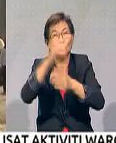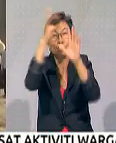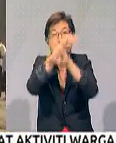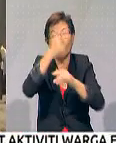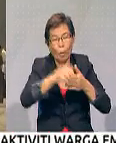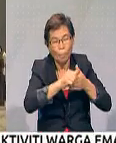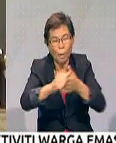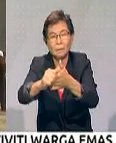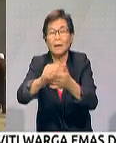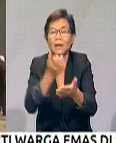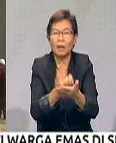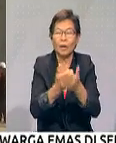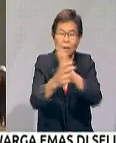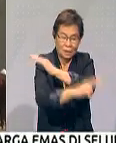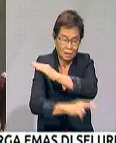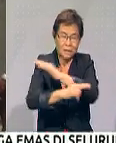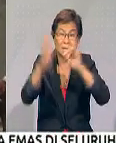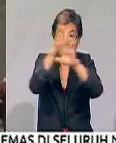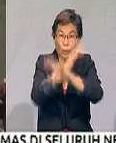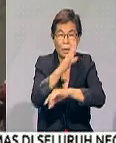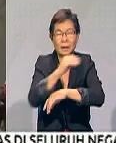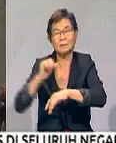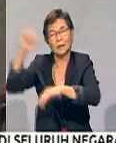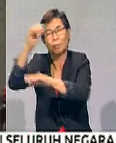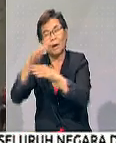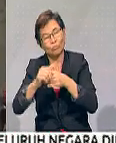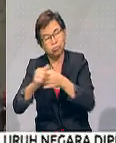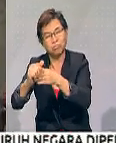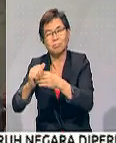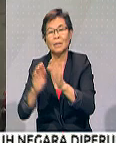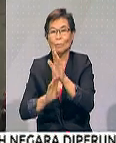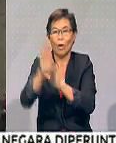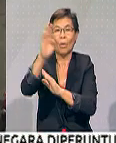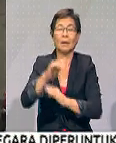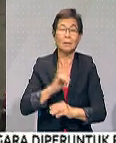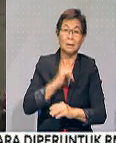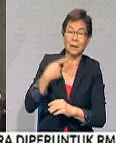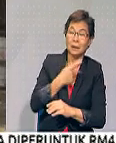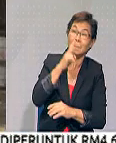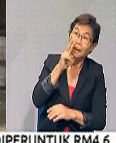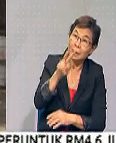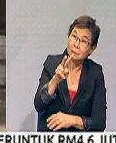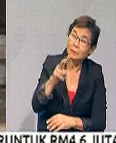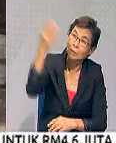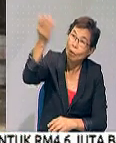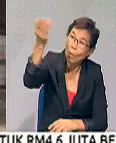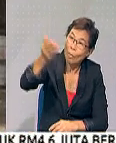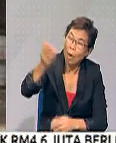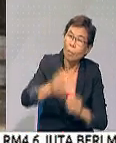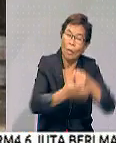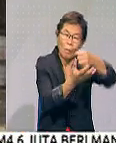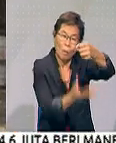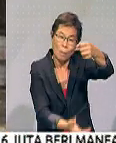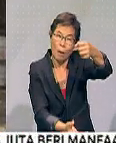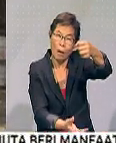memangkin ekonomi di negeri Sarawak baik juga di negeri Sabah. Sebab kita lihat tadi apa yang telah diberikan kepada peruntukan